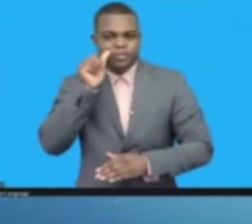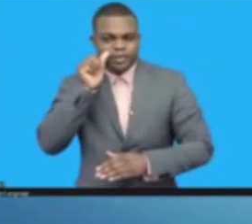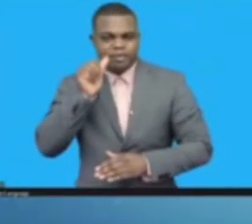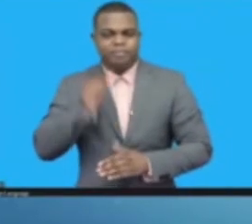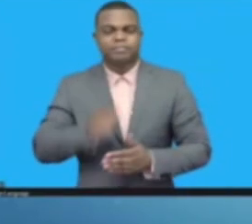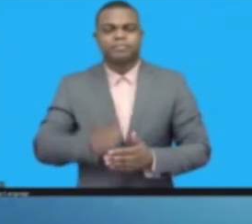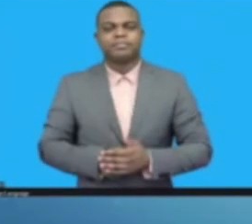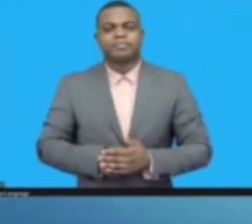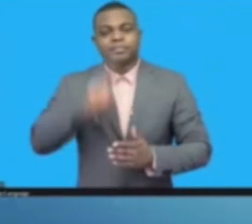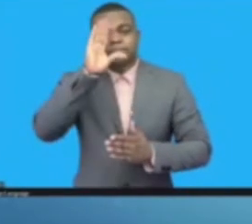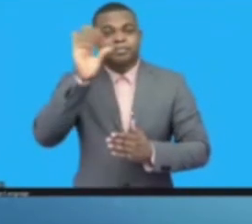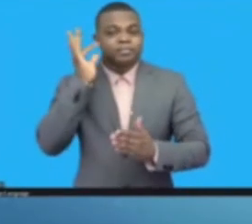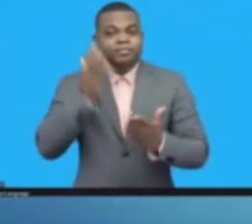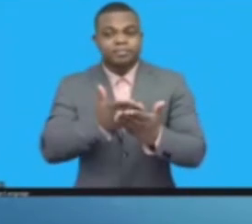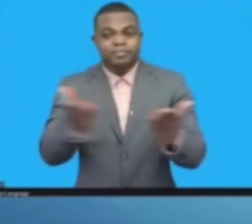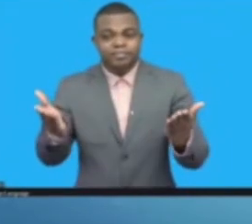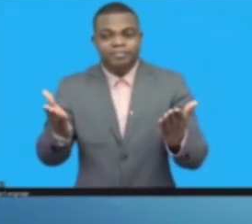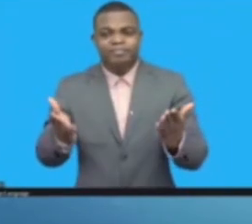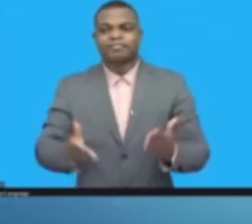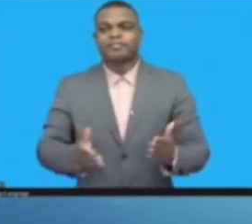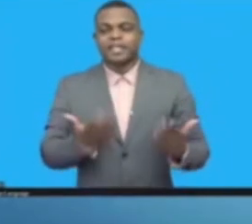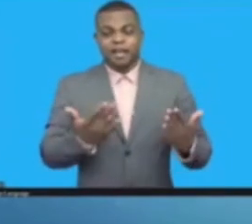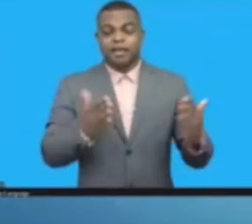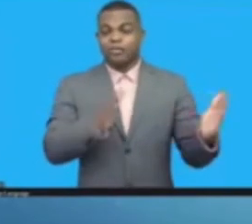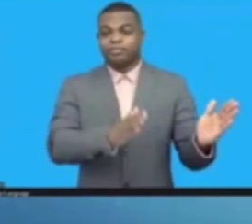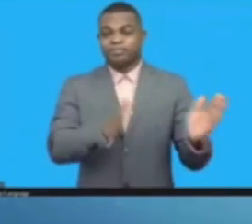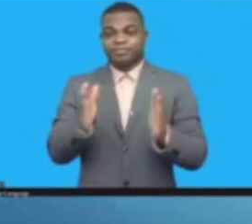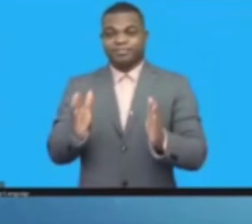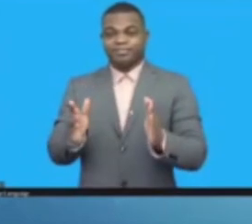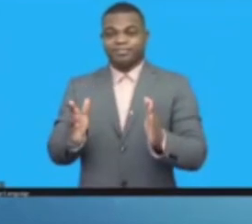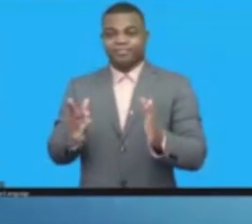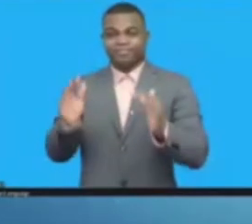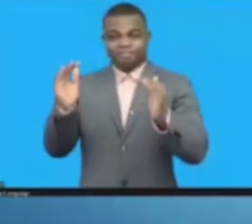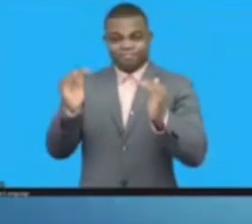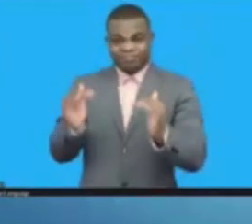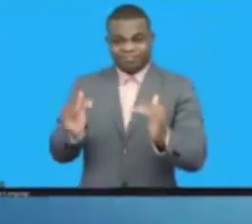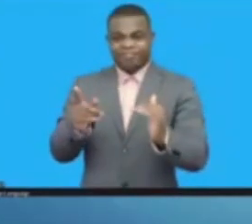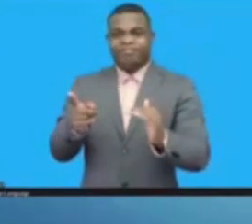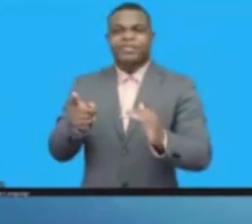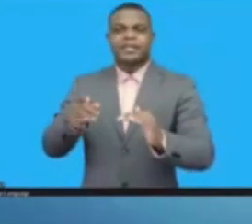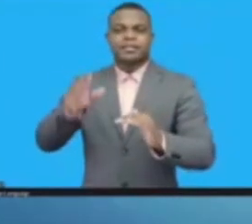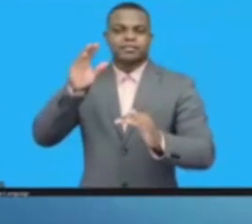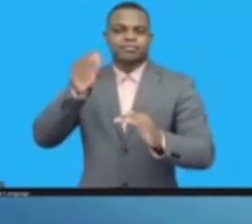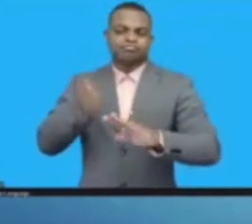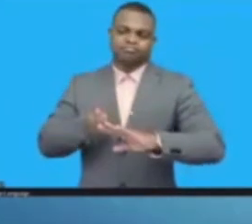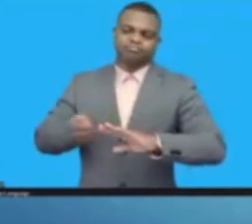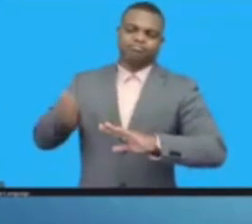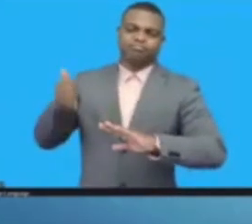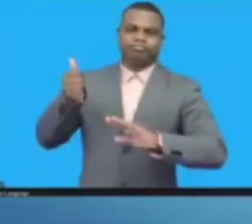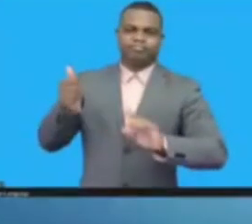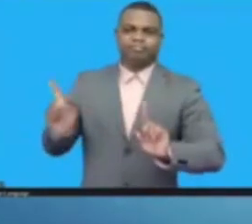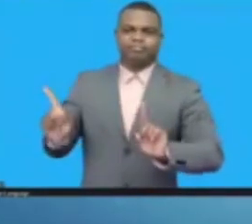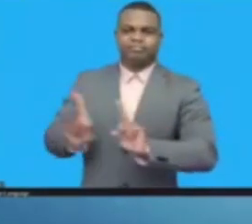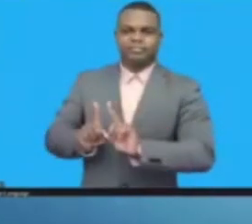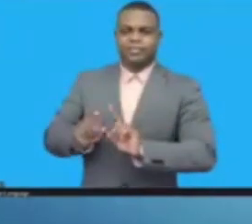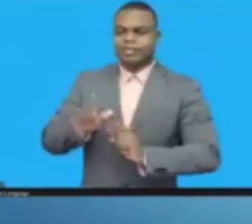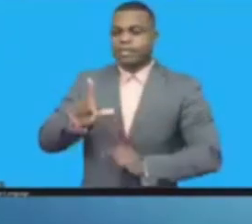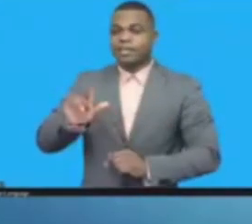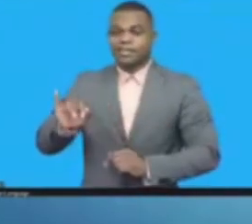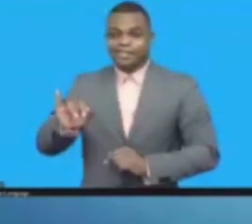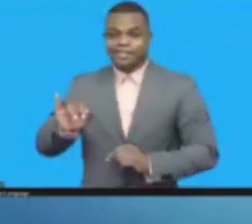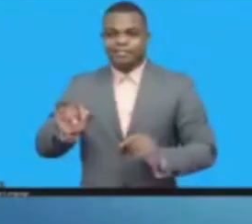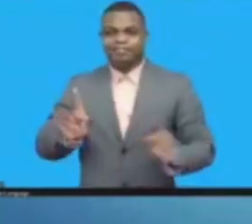الشرف والآن سنضم إليها السيد لي جون والسيد بيدرو لأجل أخذ سورة جامعية